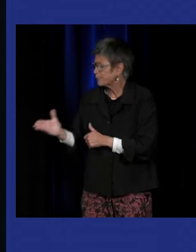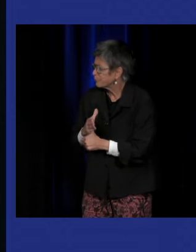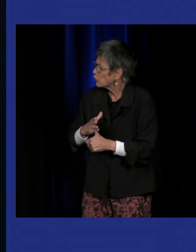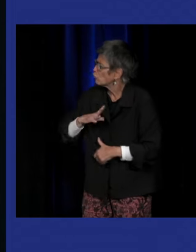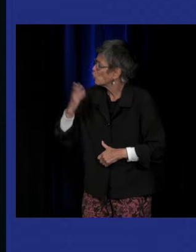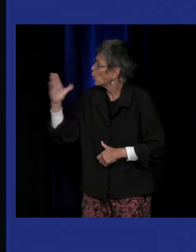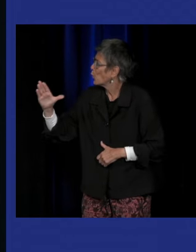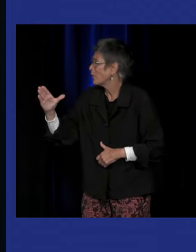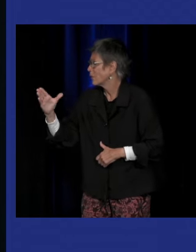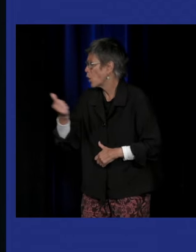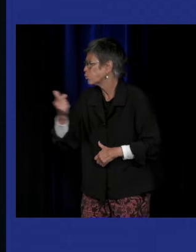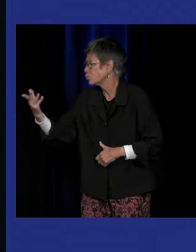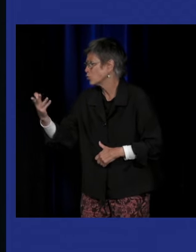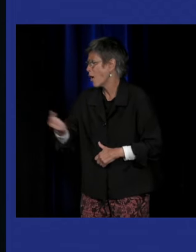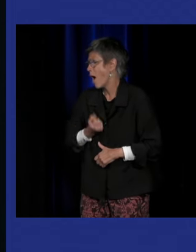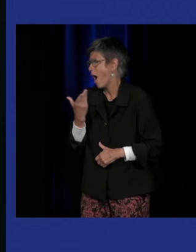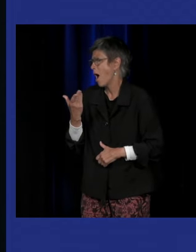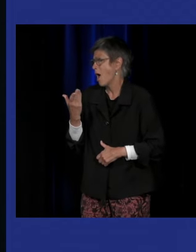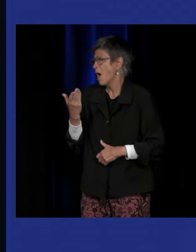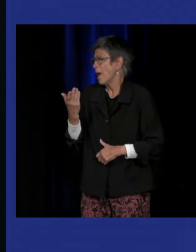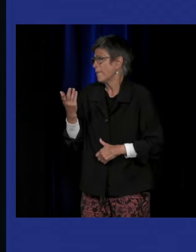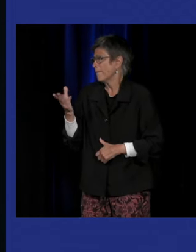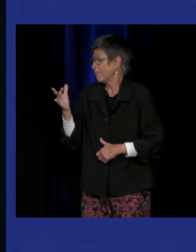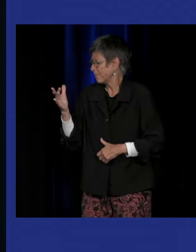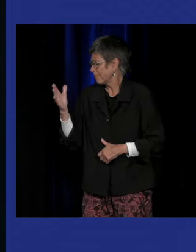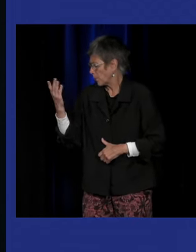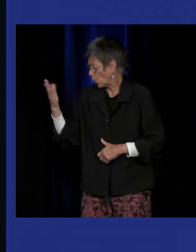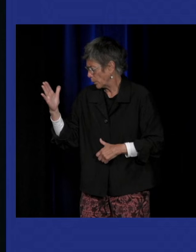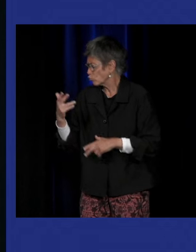comment on s'appelle il y plusieurs artistes d'art brut mais la question